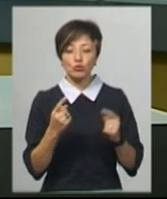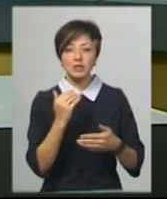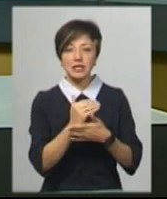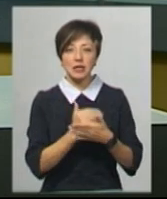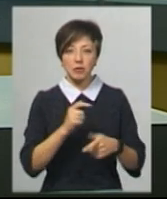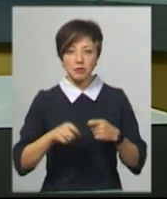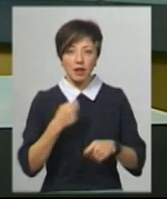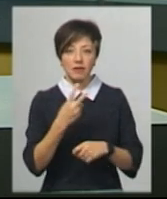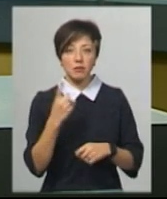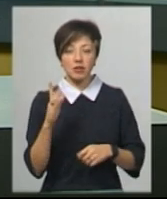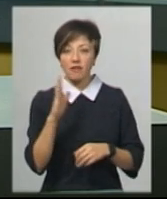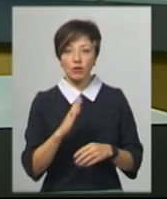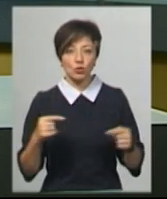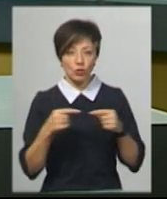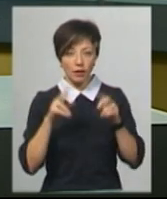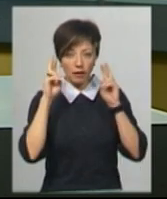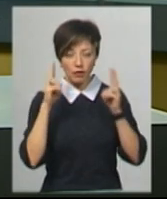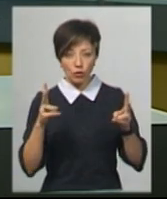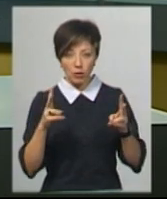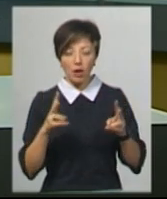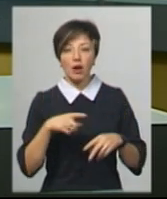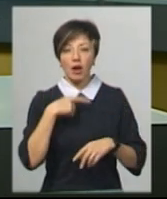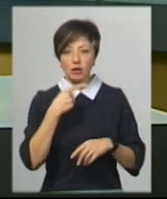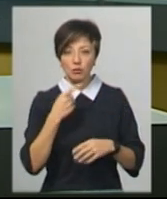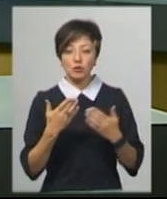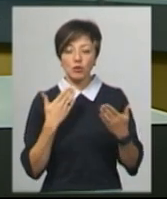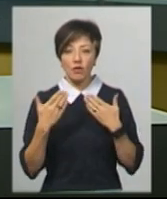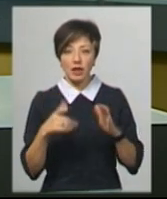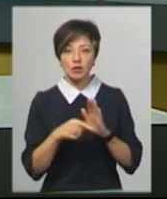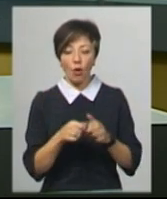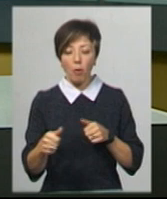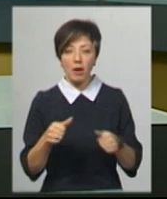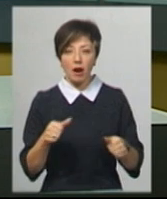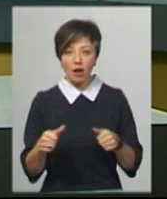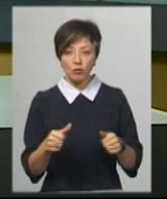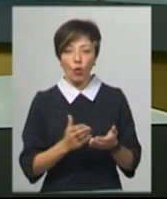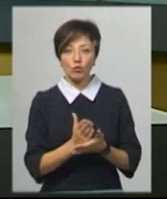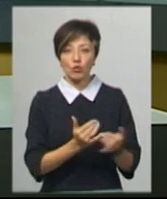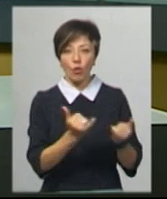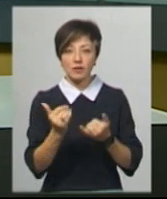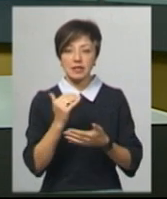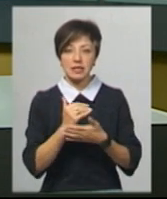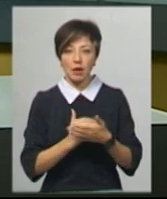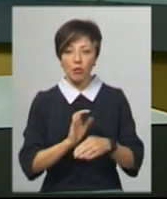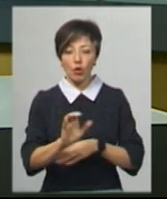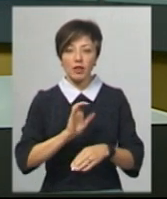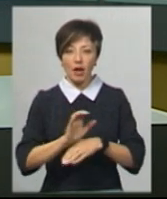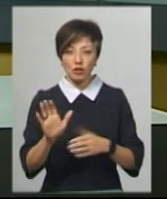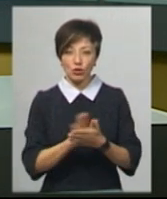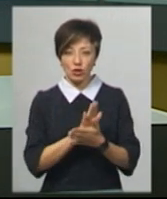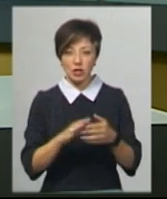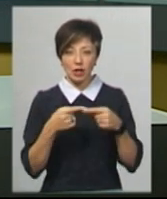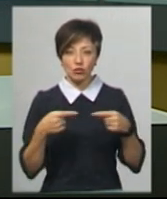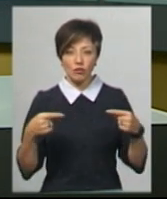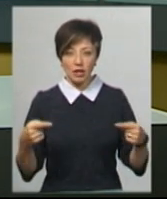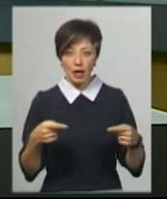збій 21 вересня, достемену невідомо. Посадовець каже, поспілкуватись із оператором, який обслуговував систему подачі дезінфікуючих речовин